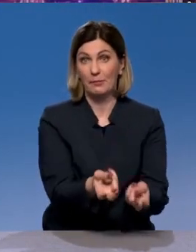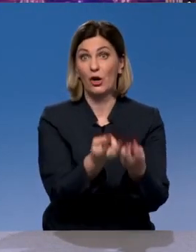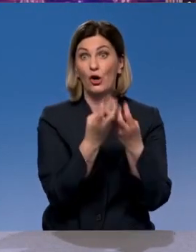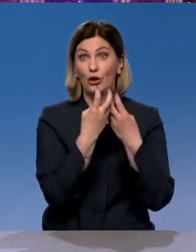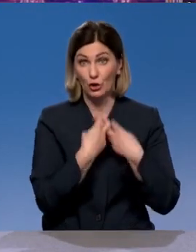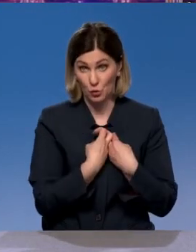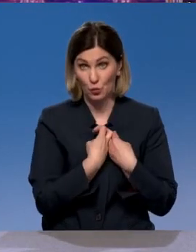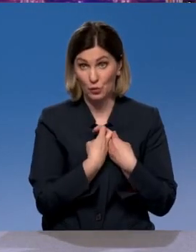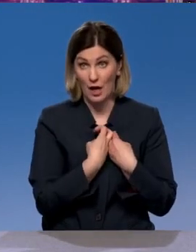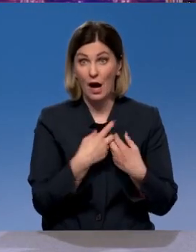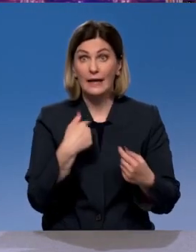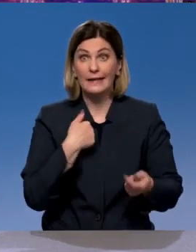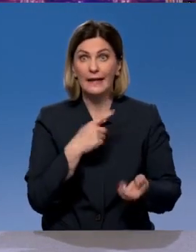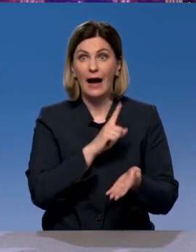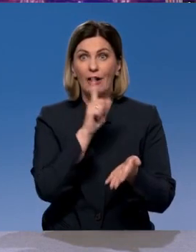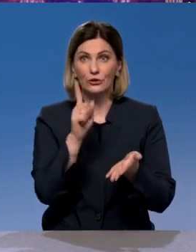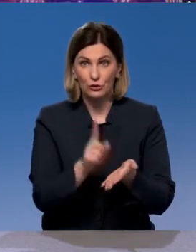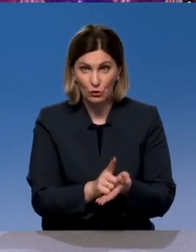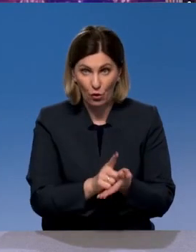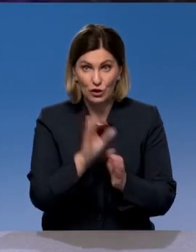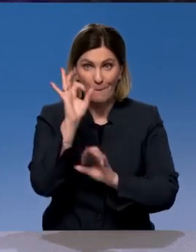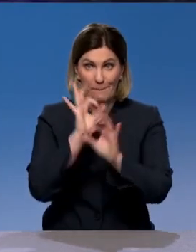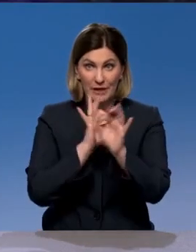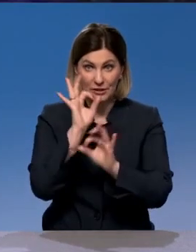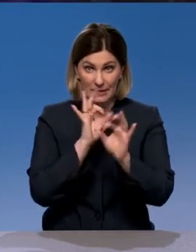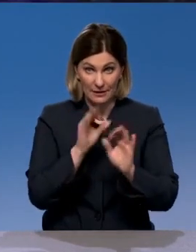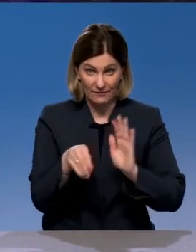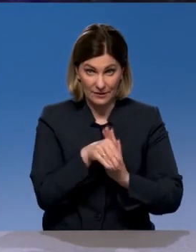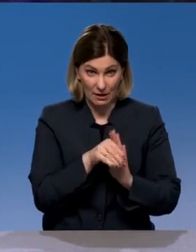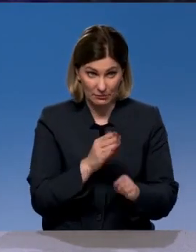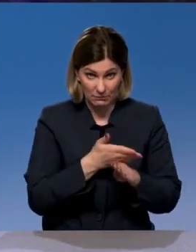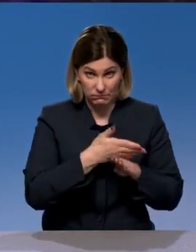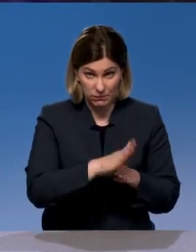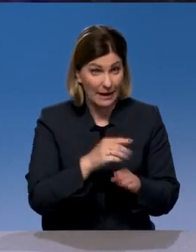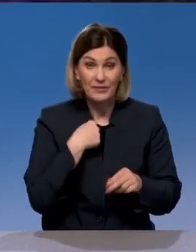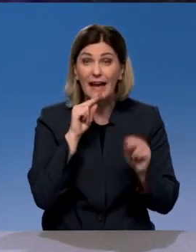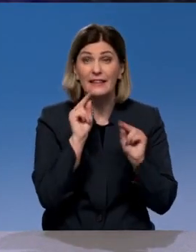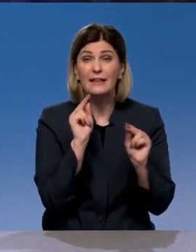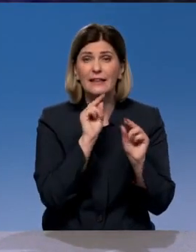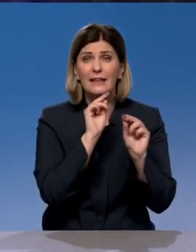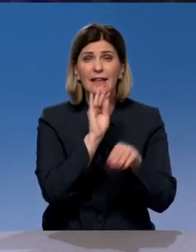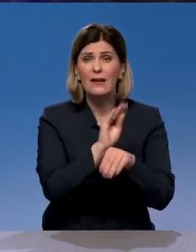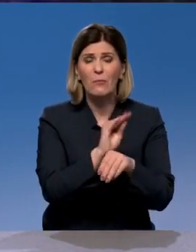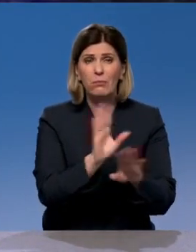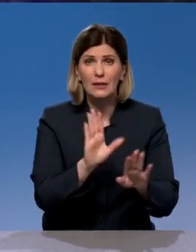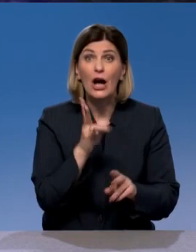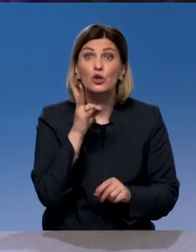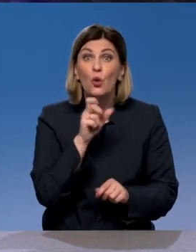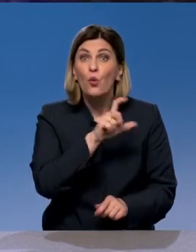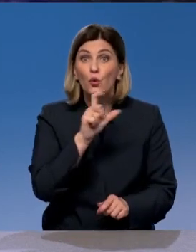наморачиваем определенный процент взяток, и опять же, никого не обвиняю, ничего сказать не хочу, но люди-то непорядочные есть,